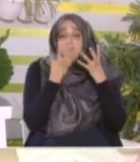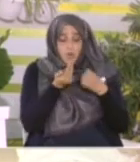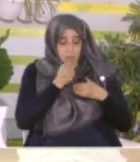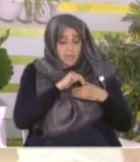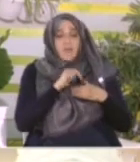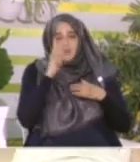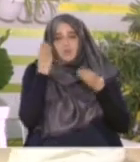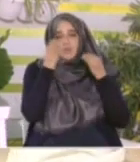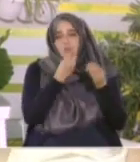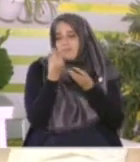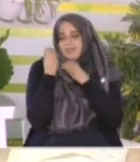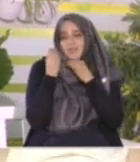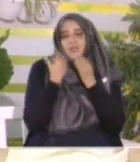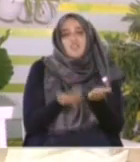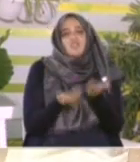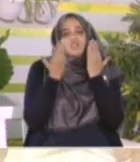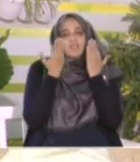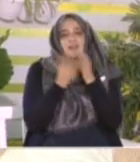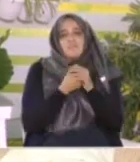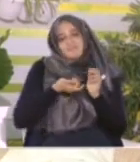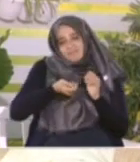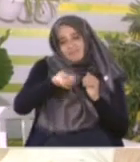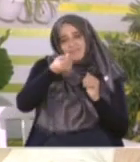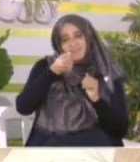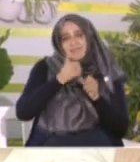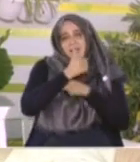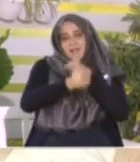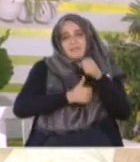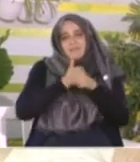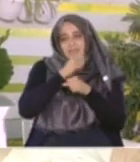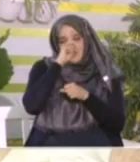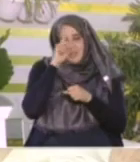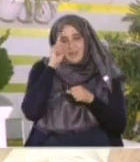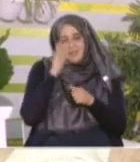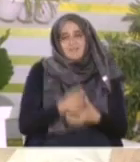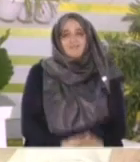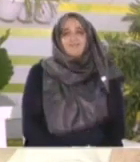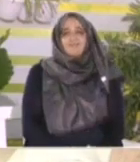الفريضة في قابل العام في العام القادم إن شاء الله تعالى